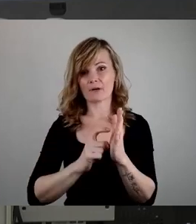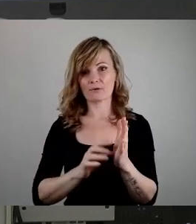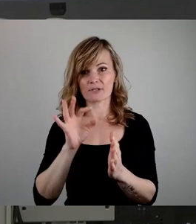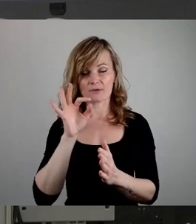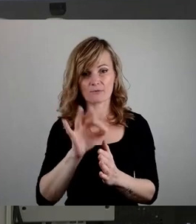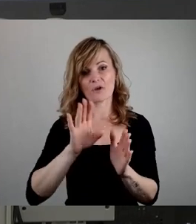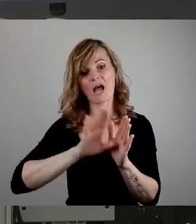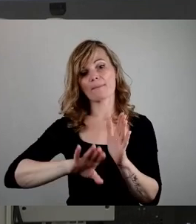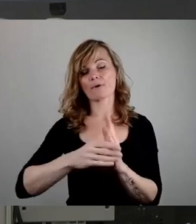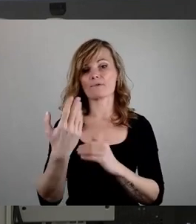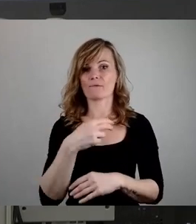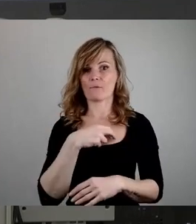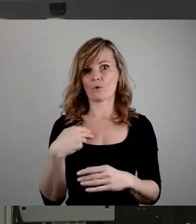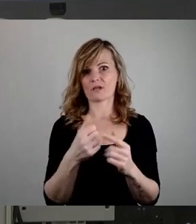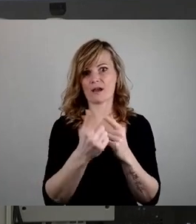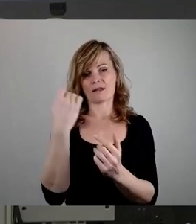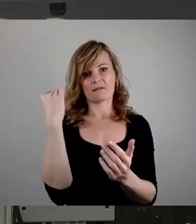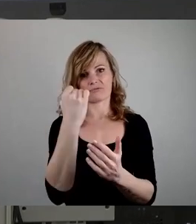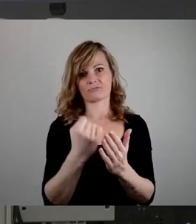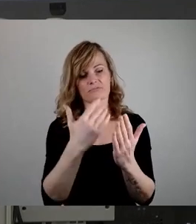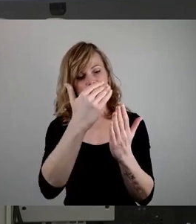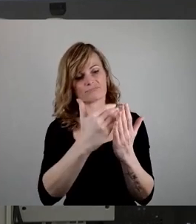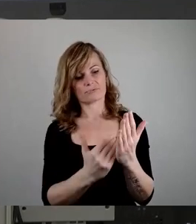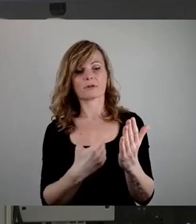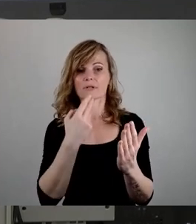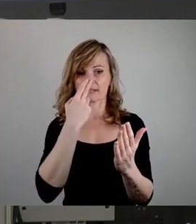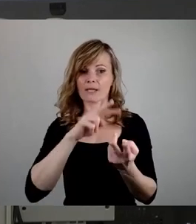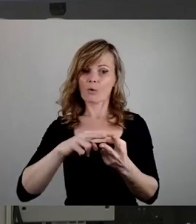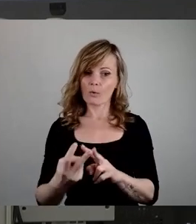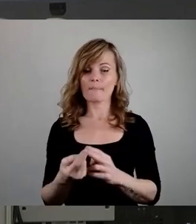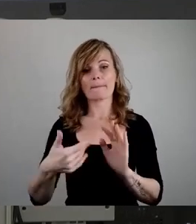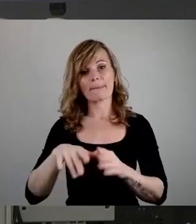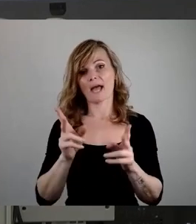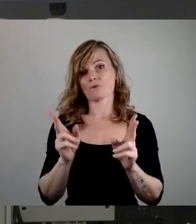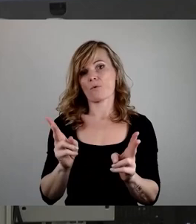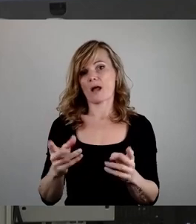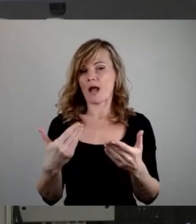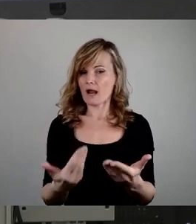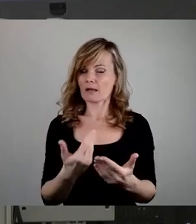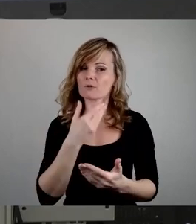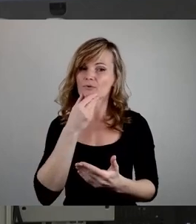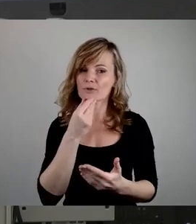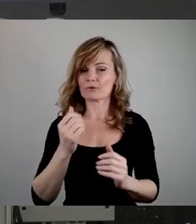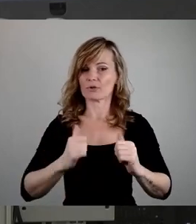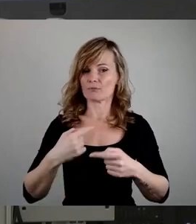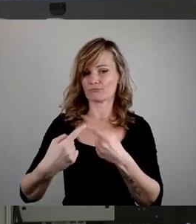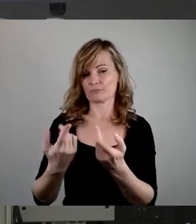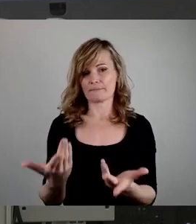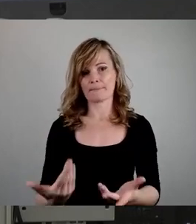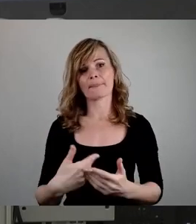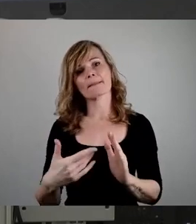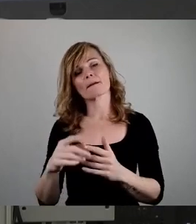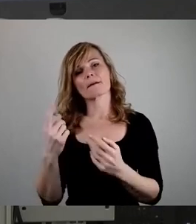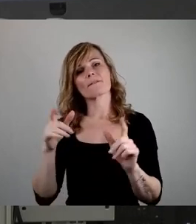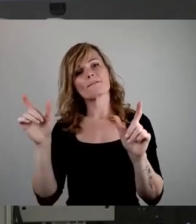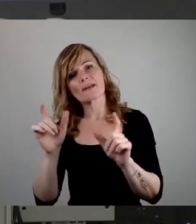Vorurteilen und damit für eine Normalisierung jüdischen Lebens in unserer Gesellschaft. Es braucht neben dem Gedenken Festivals und